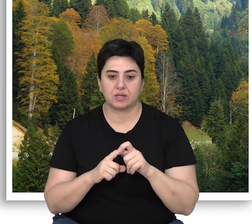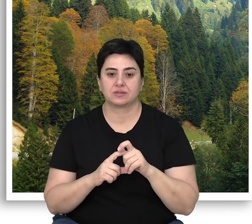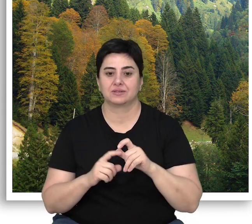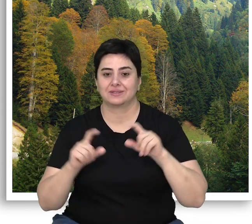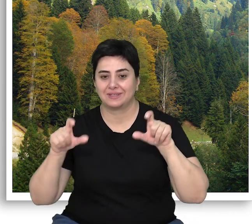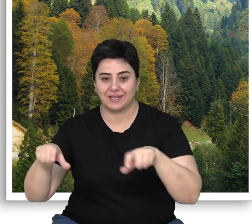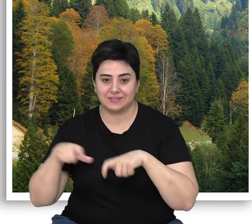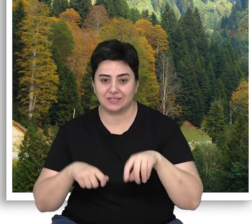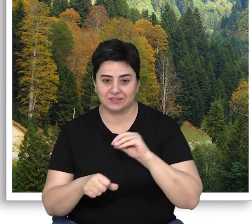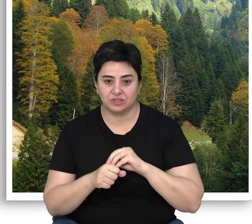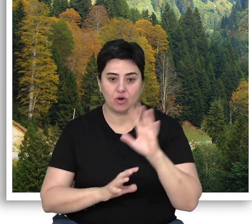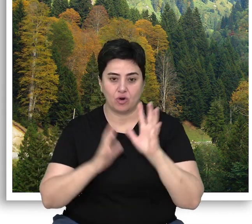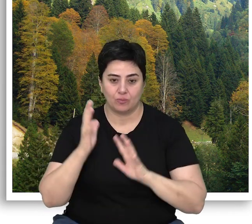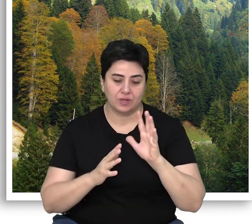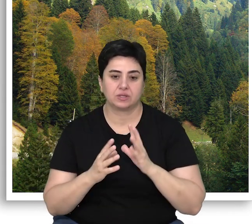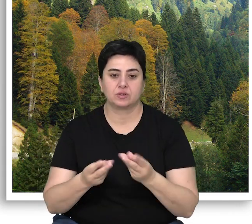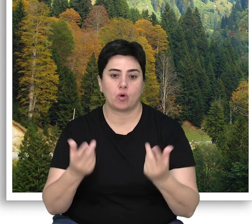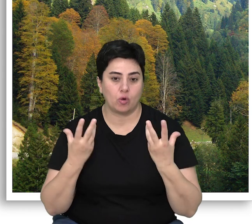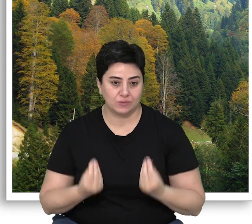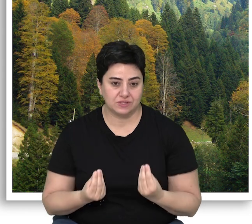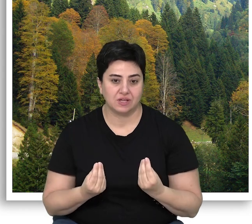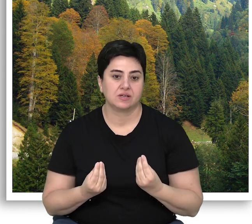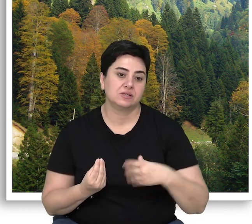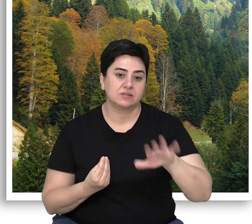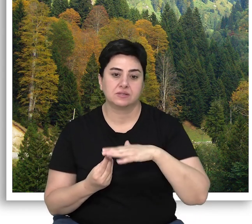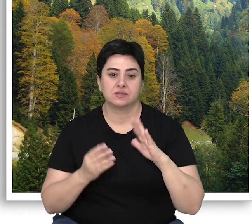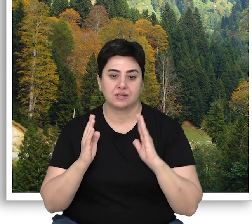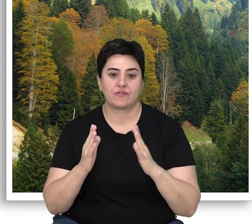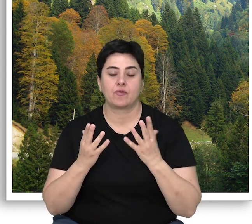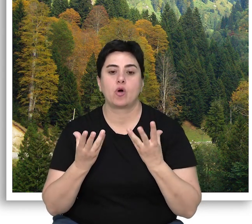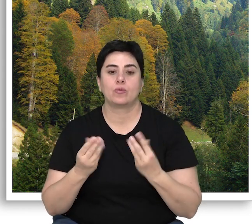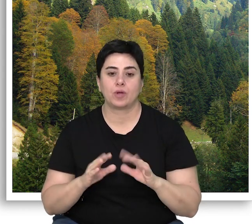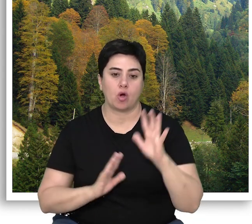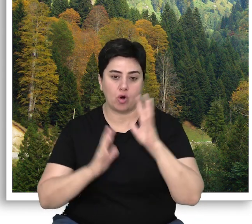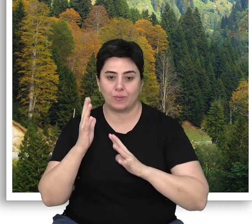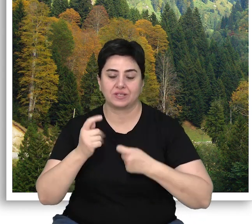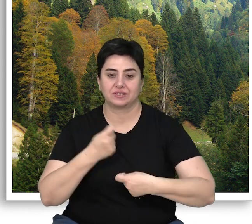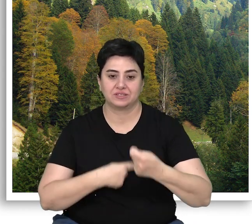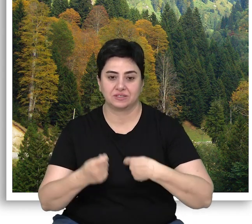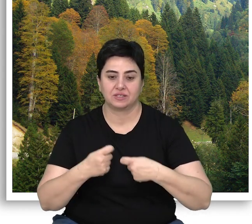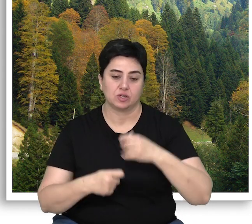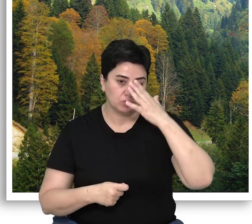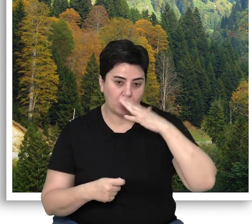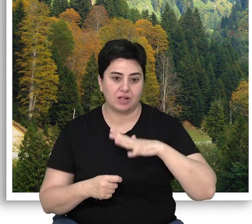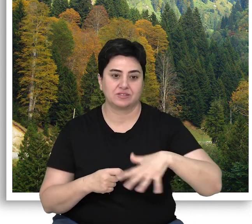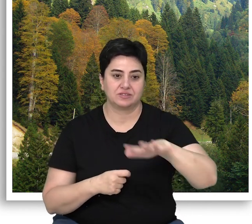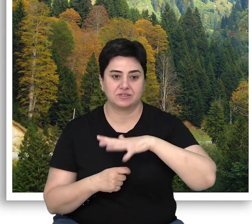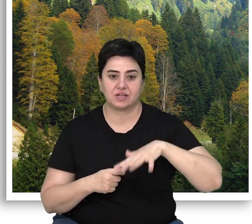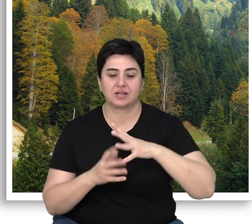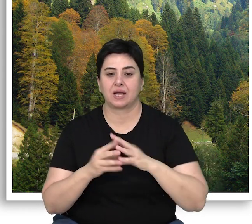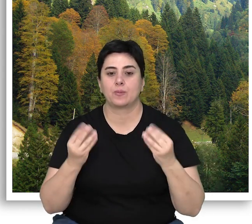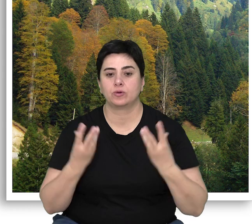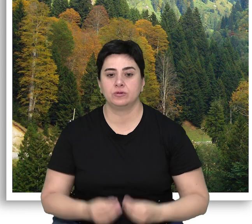tesisler için ormanların yok edilmesi ve sürdürülebilir olmayan orman işletmeciliği, doğal çevreyi büyük